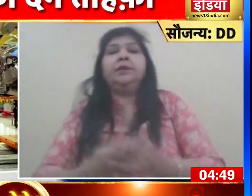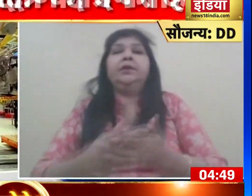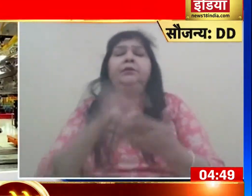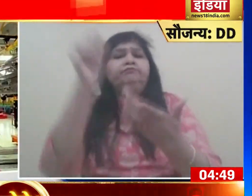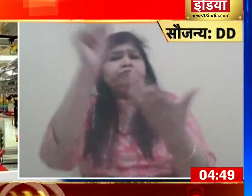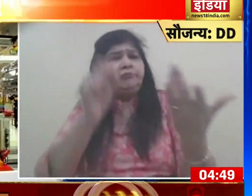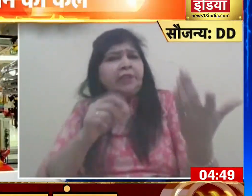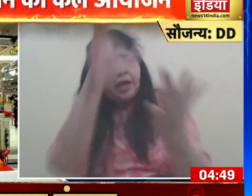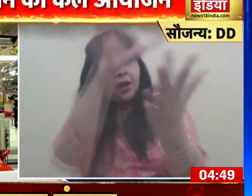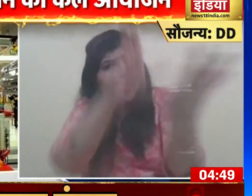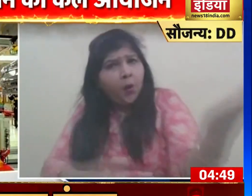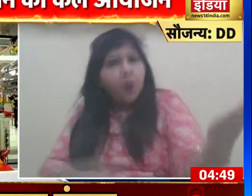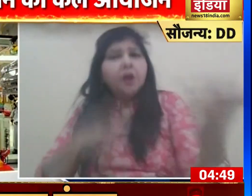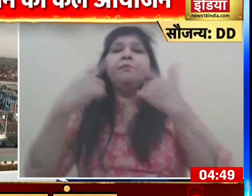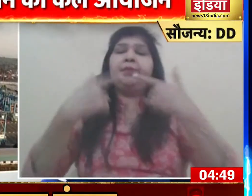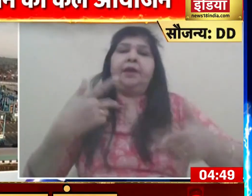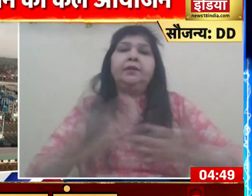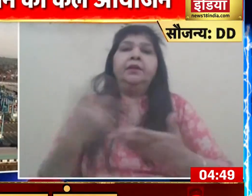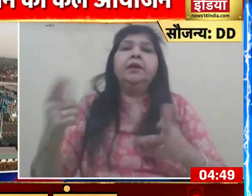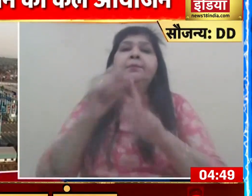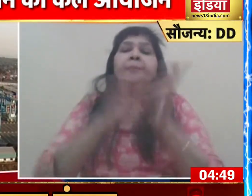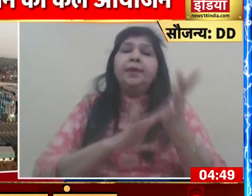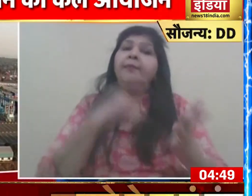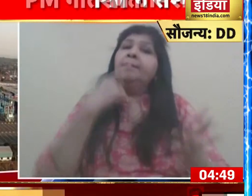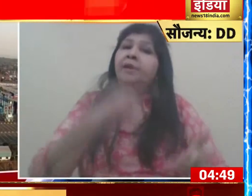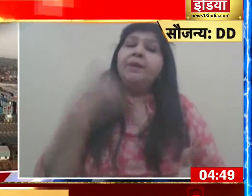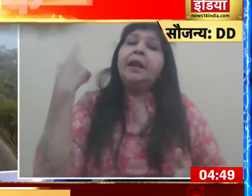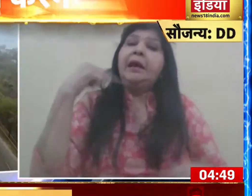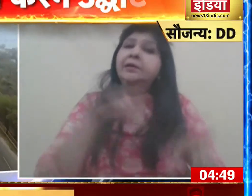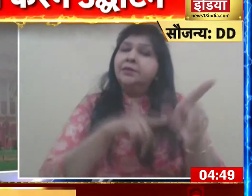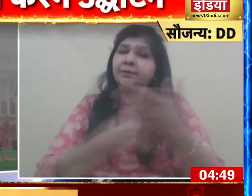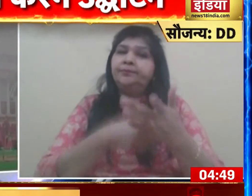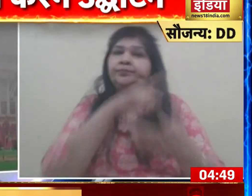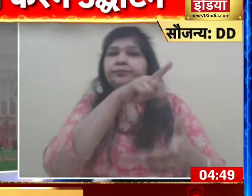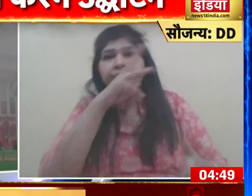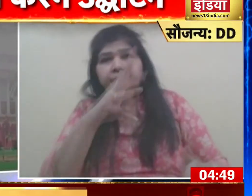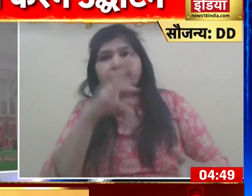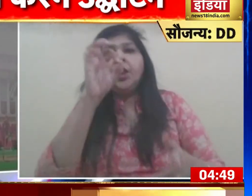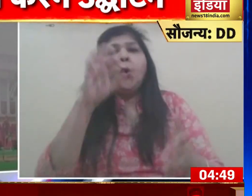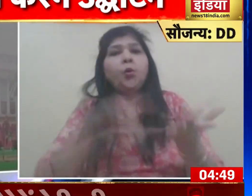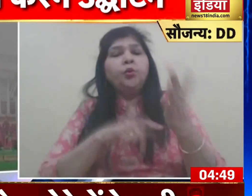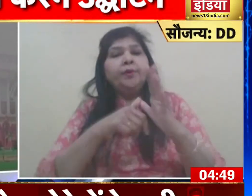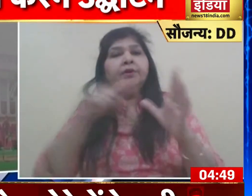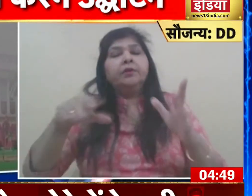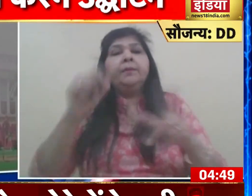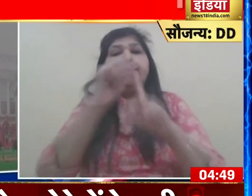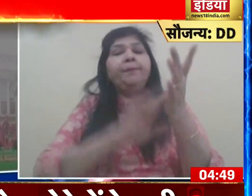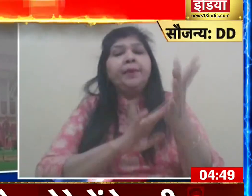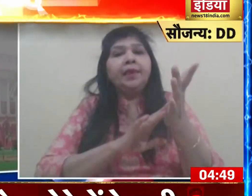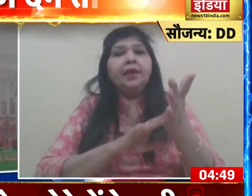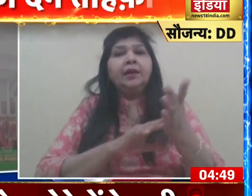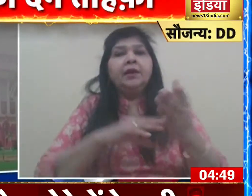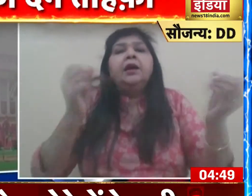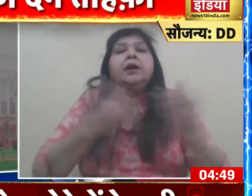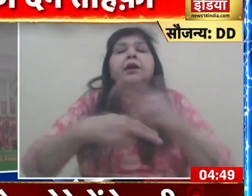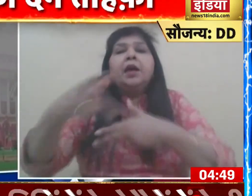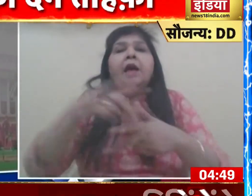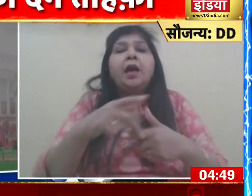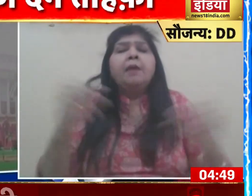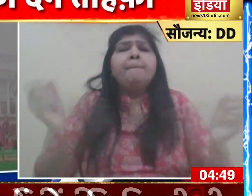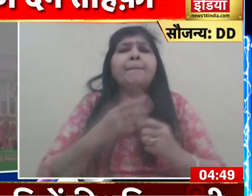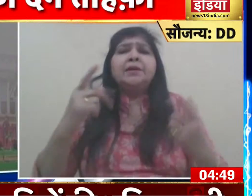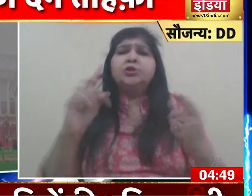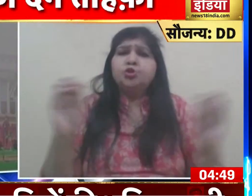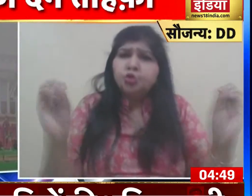प्रधार मंत्री नरेंद्र मोदी ने पिछले वर्ष 13 अक्टूबर को पीम गतिशक्ती राश्ट्रिये मास्टर प्लान की शुरुआत की थी